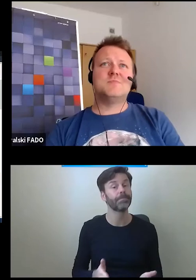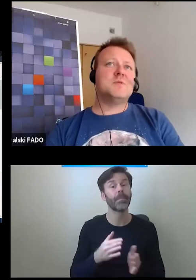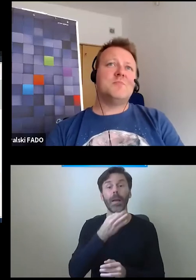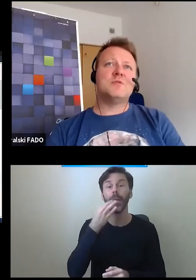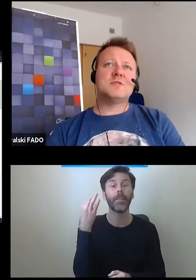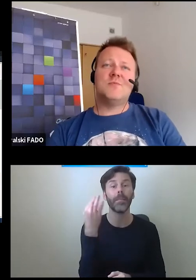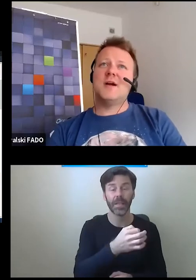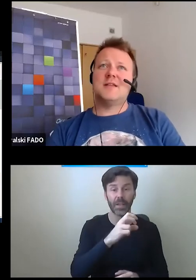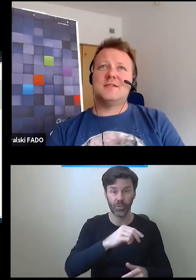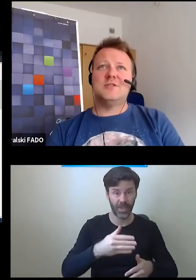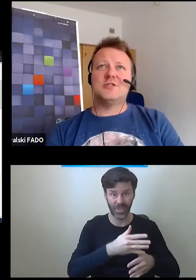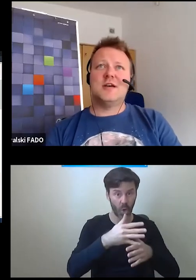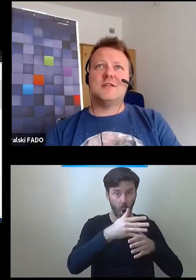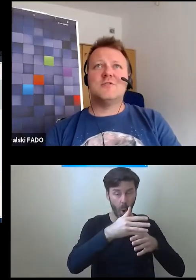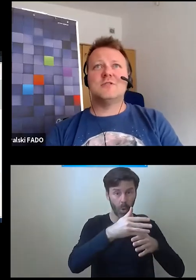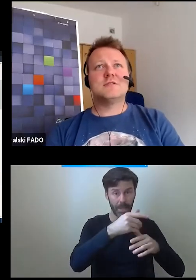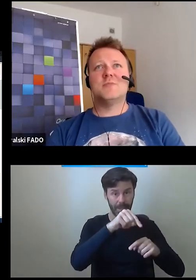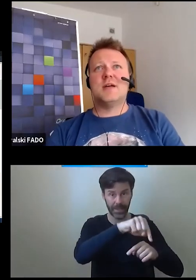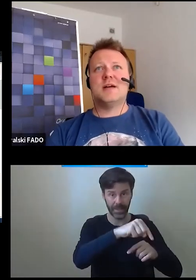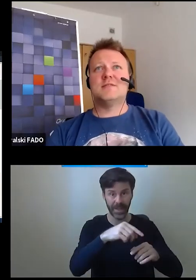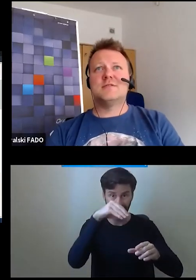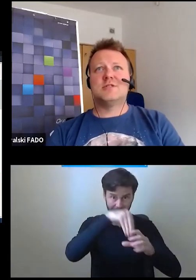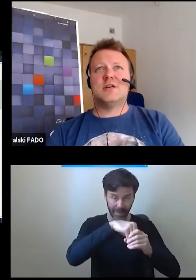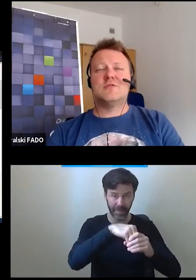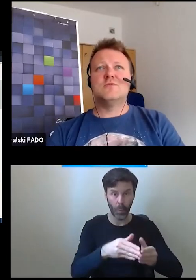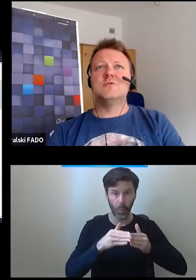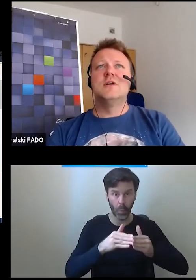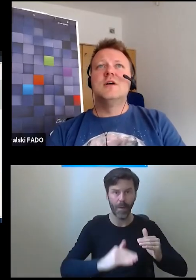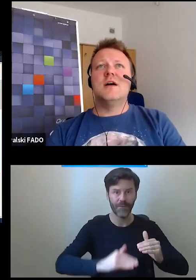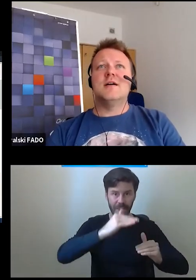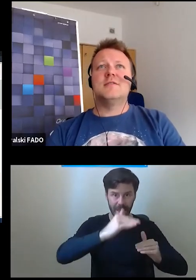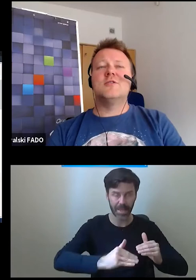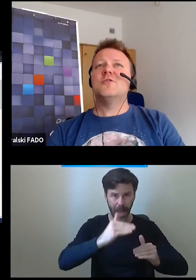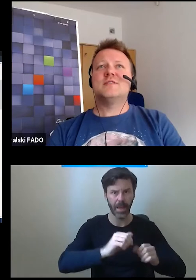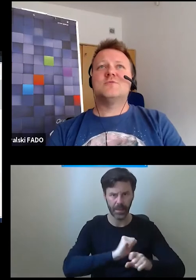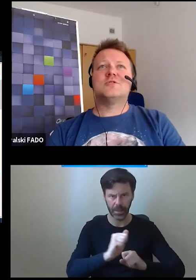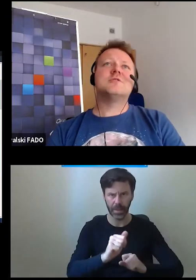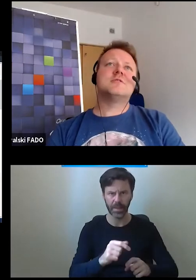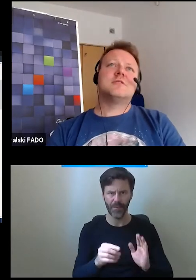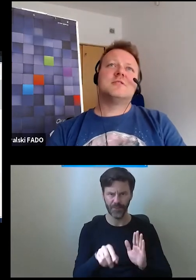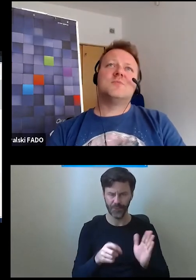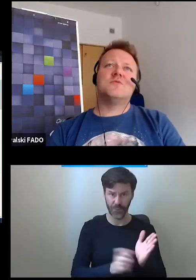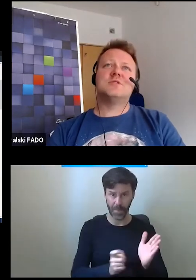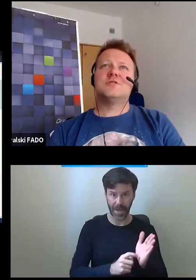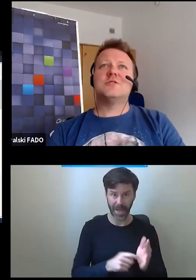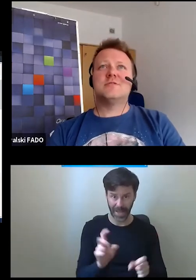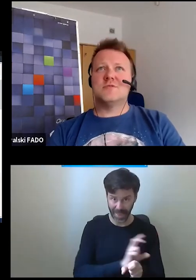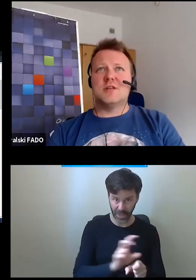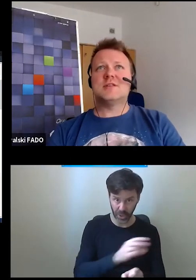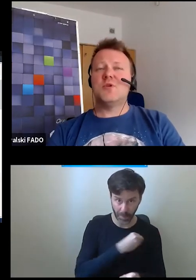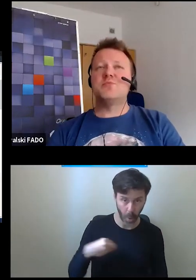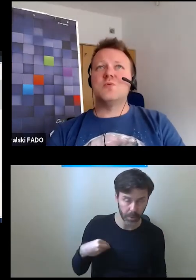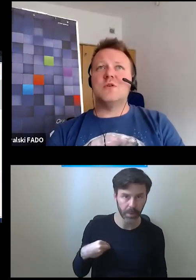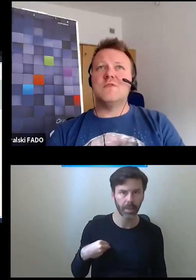schodach spełnia polskie wymagania techniczne? To jest pytanie też z czatu. No i od razu też te, te powyżej, czy to jest